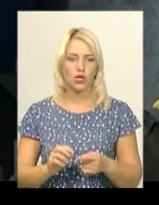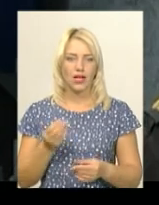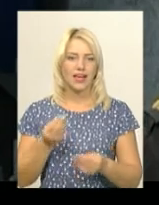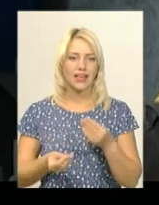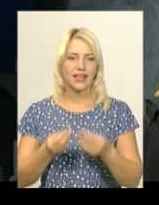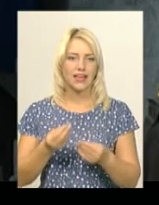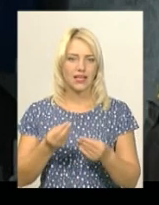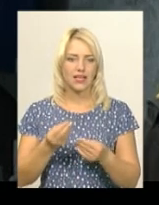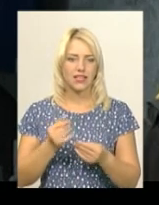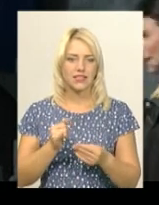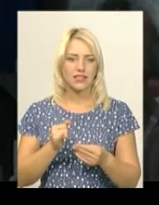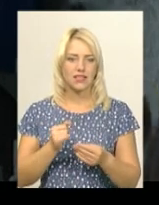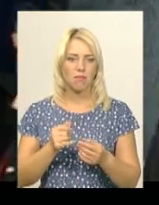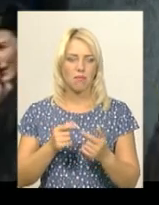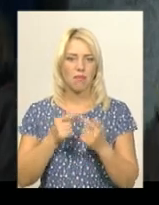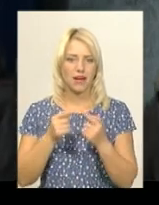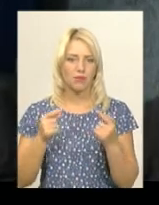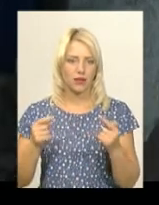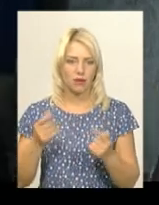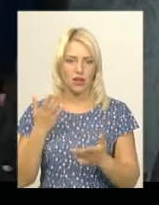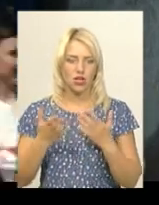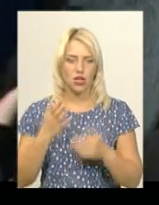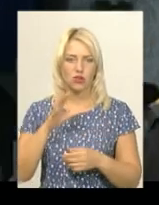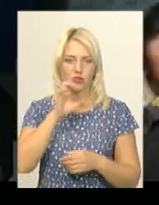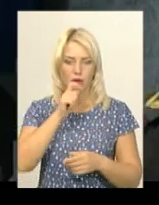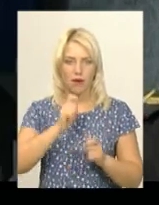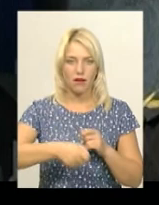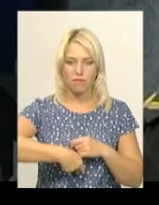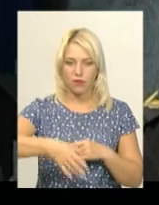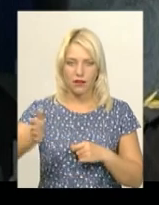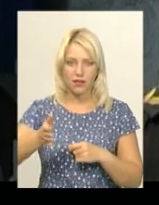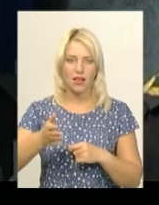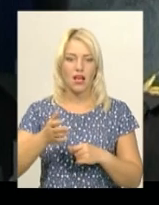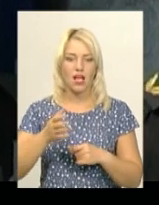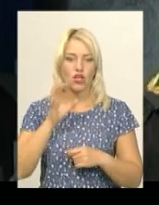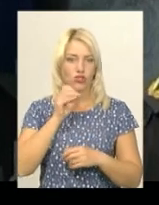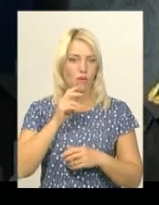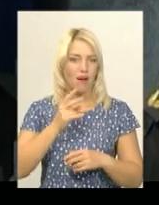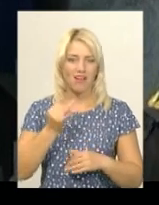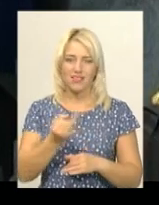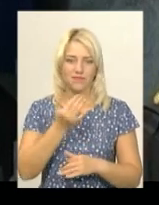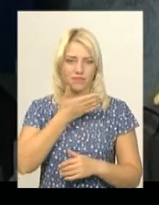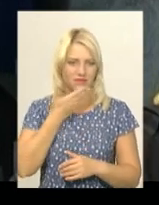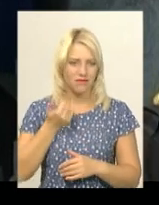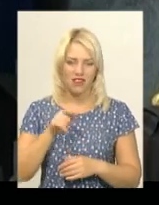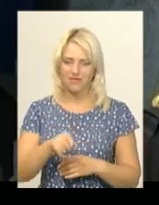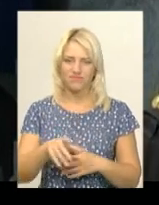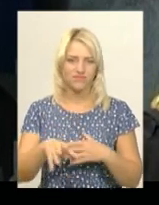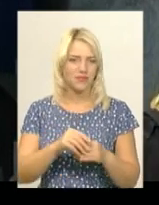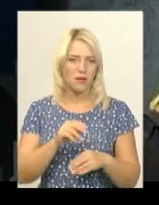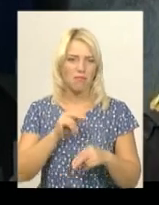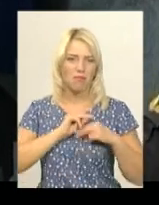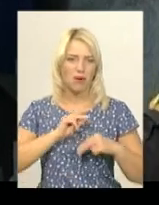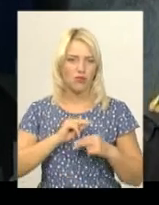головне буде. Якщо собака кине шапорти, вона не побіжить, не заинтересована, то з нею працювати дуже